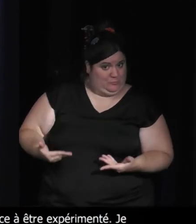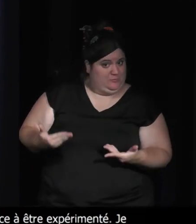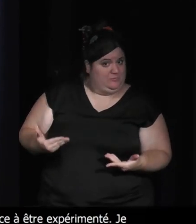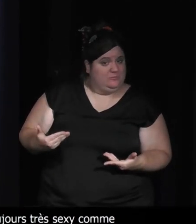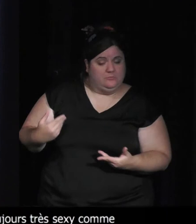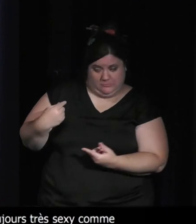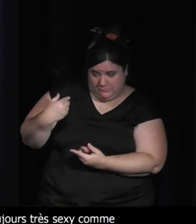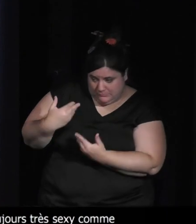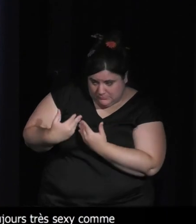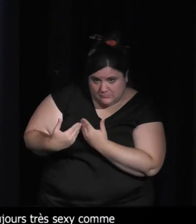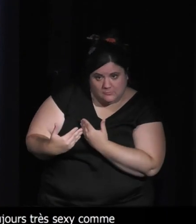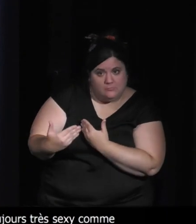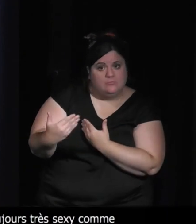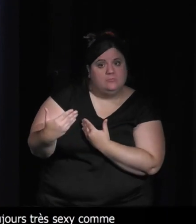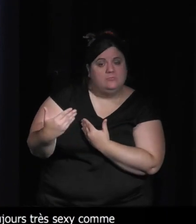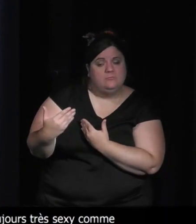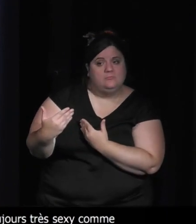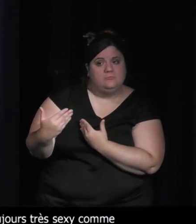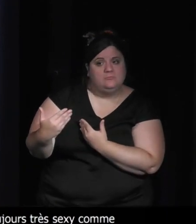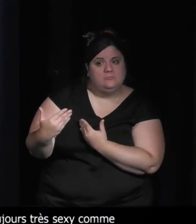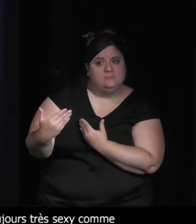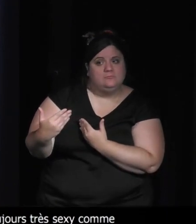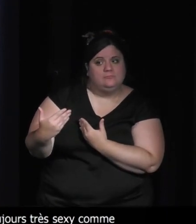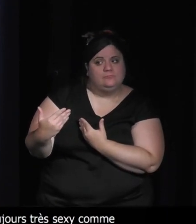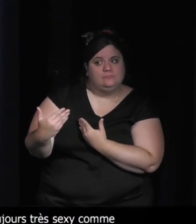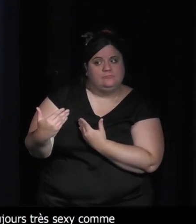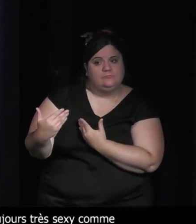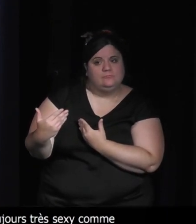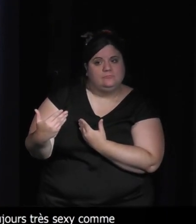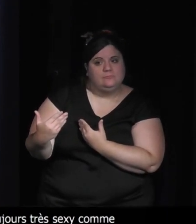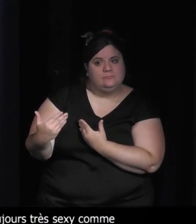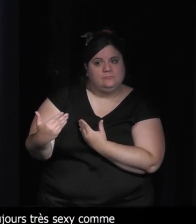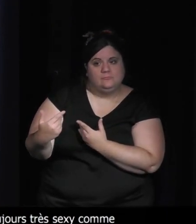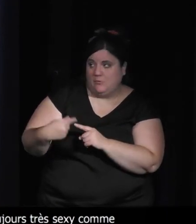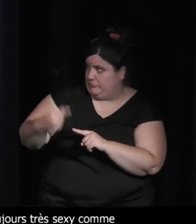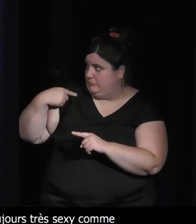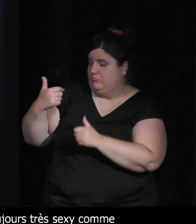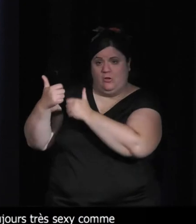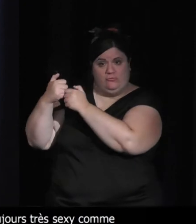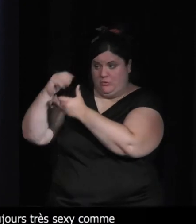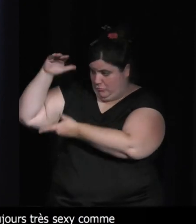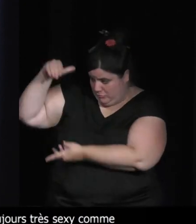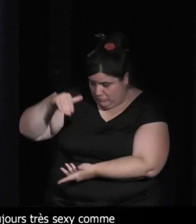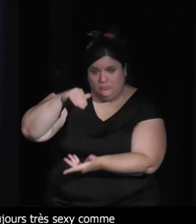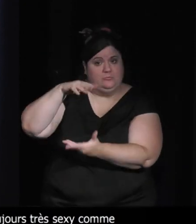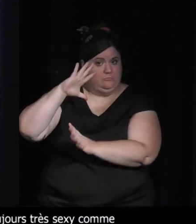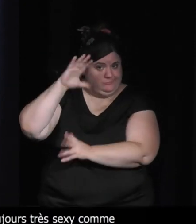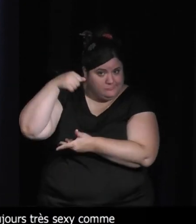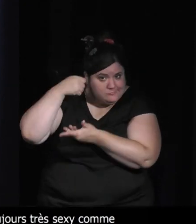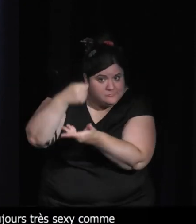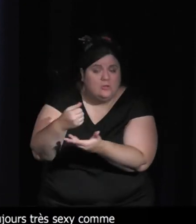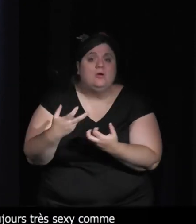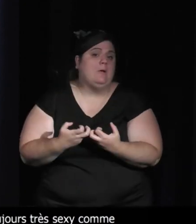définition pas de ce qui est déjà, on va dire, établi. Le jeu vidéo, ça fait 40 ans qu'on est